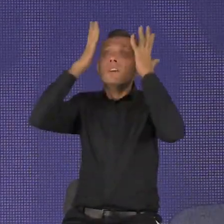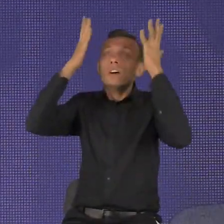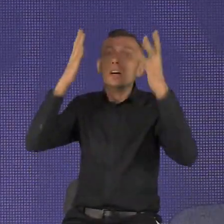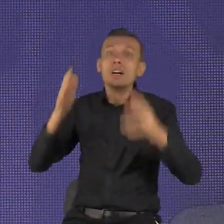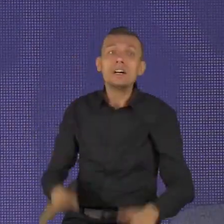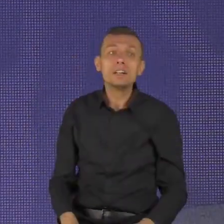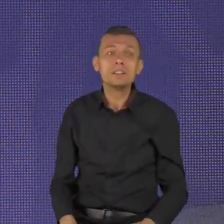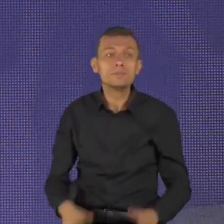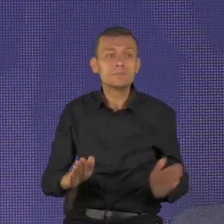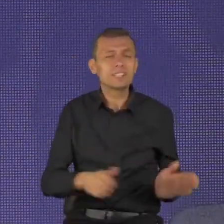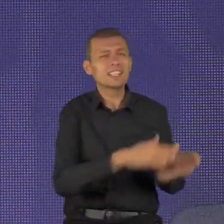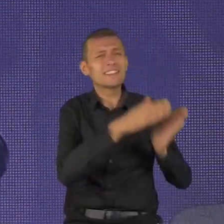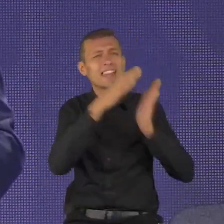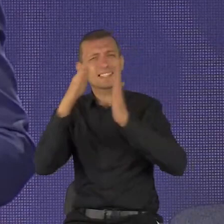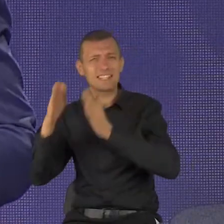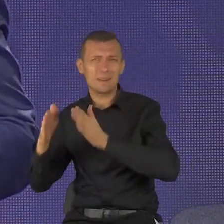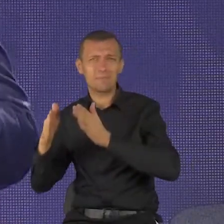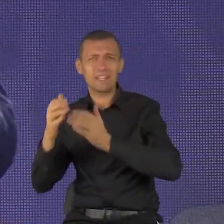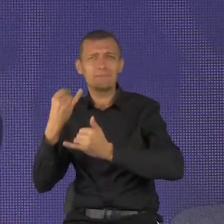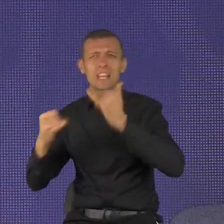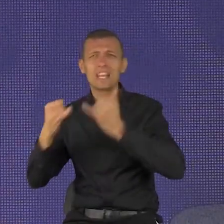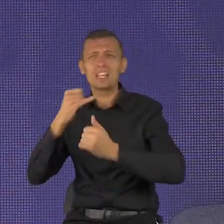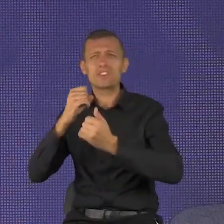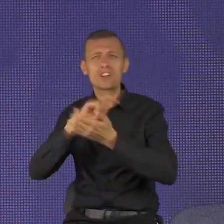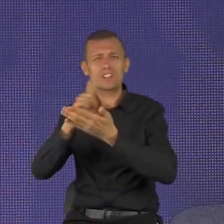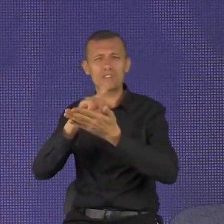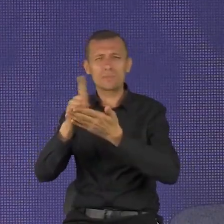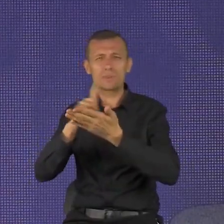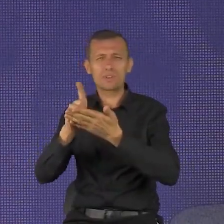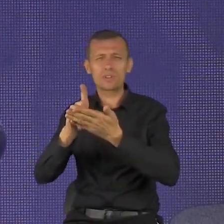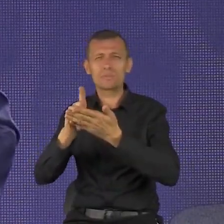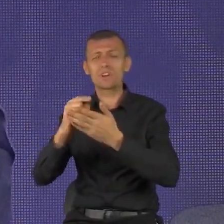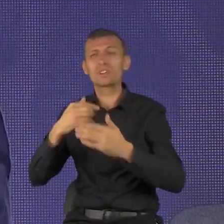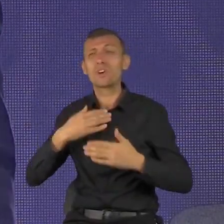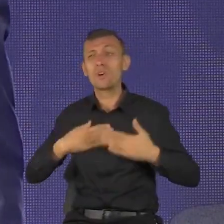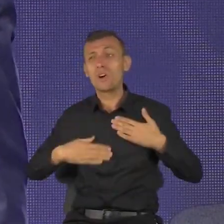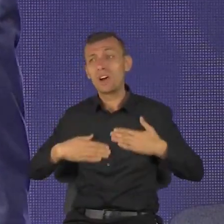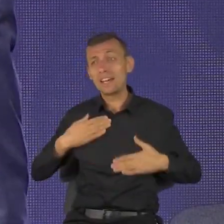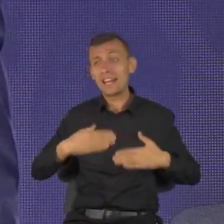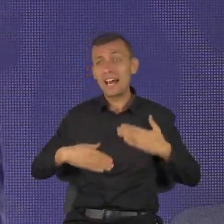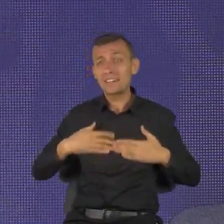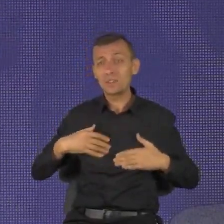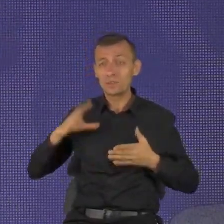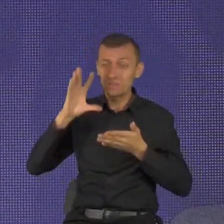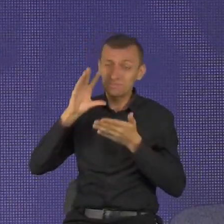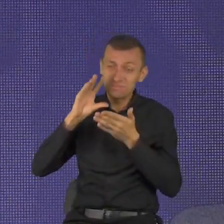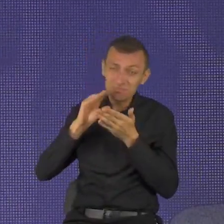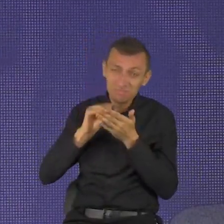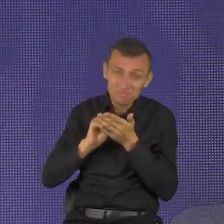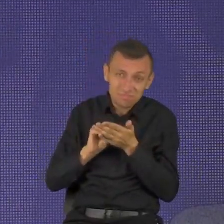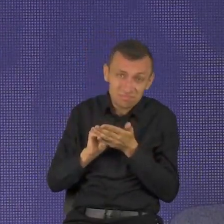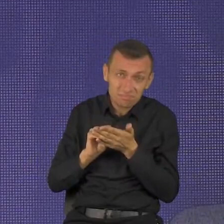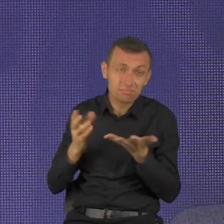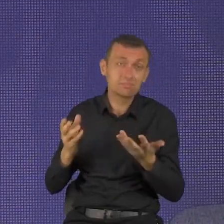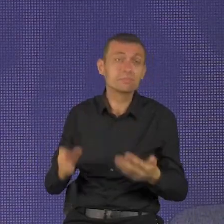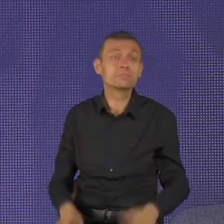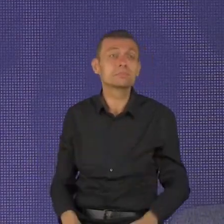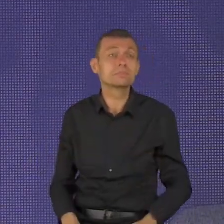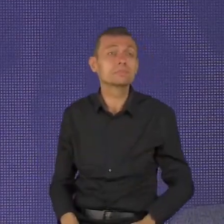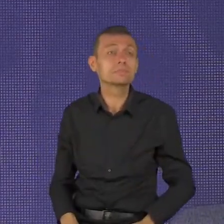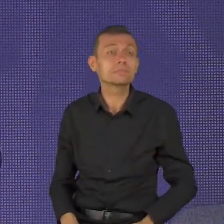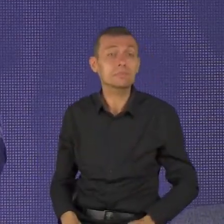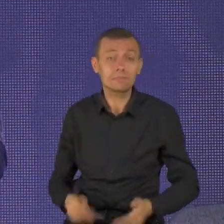Wielu z nas utraciło radość na skutek szybkiego tempa życia. Kiedy chodzę na najwyższych obrotach,